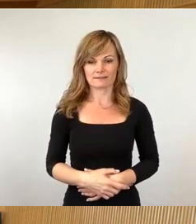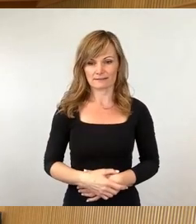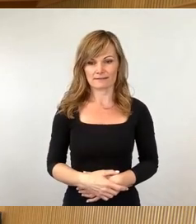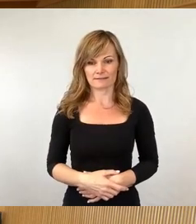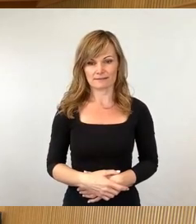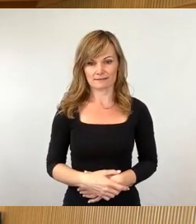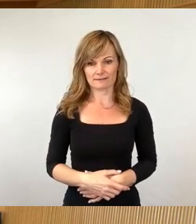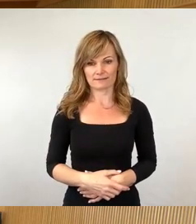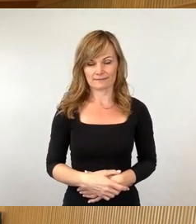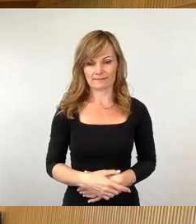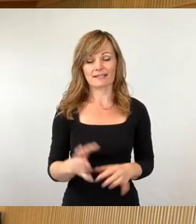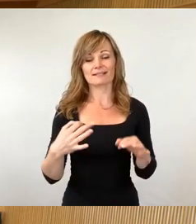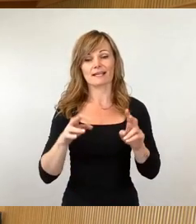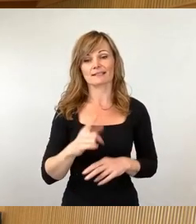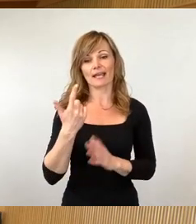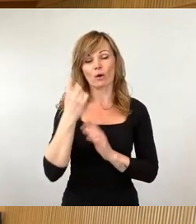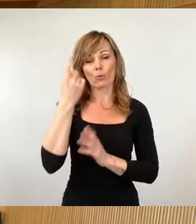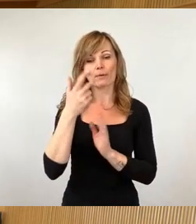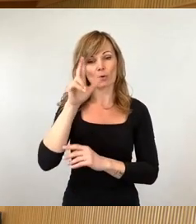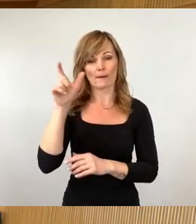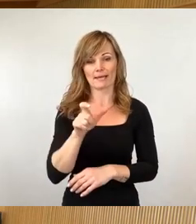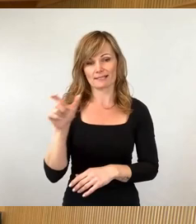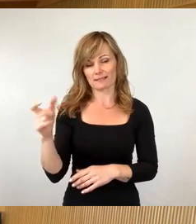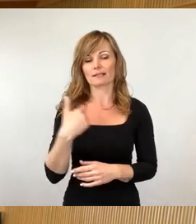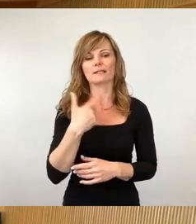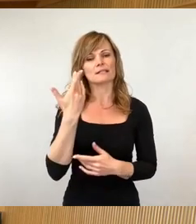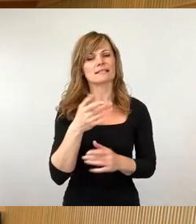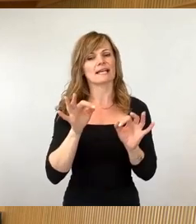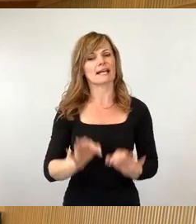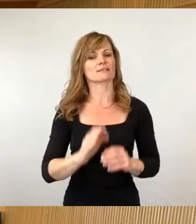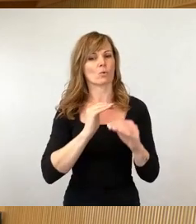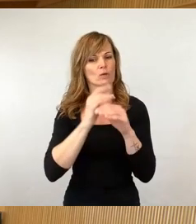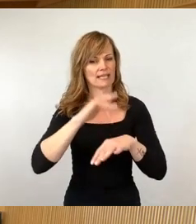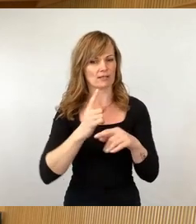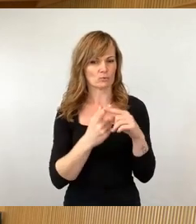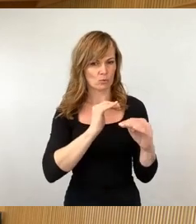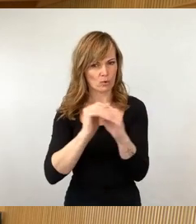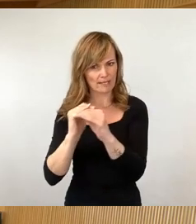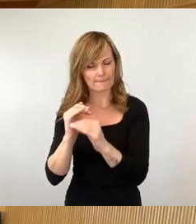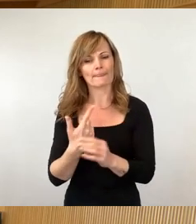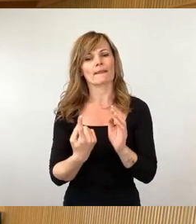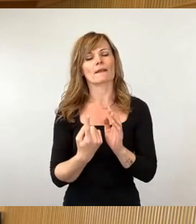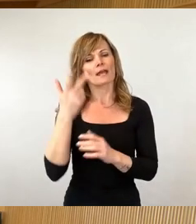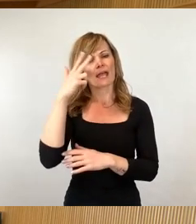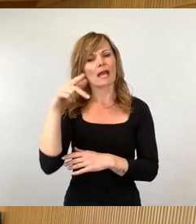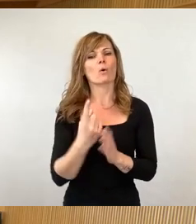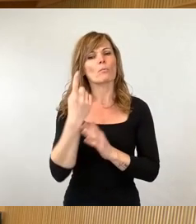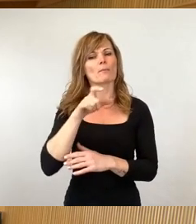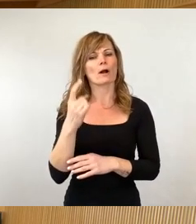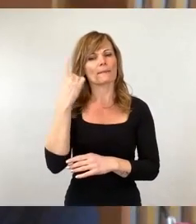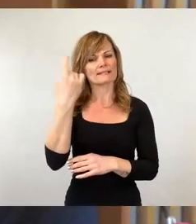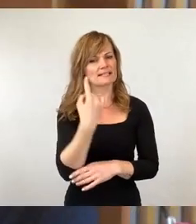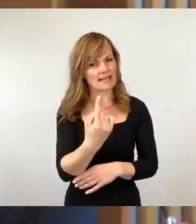Sehr geehrter Herr Oberbürgermeister, sehr geehrte Kolleginnen und Kollegen, Herr Oberbürgermeister, Sie haben entschieden, den Verkehrsversuch am Blauen Wunder zum 28. April